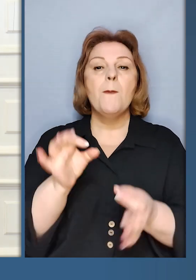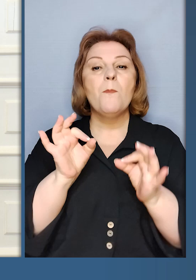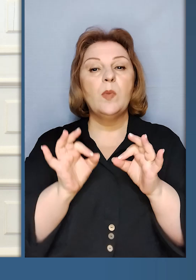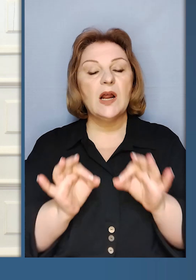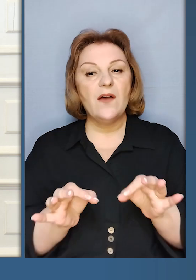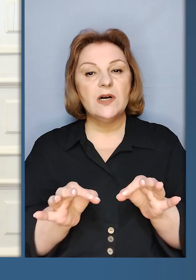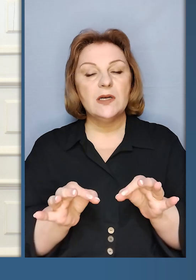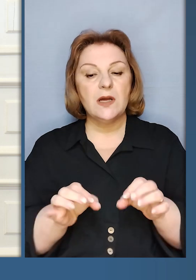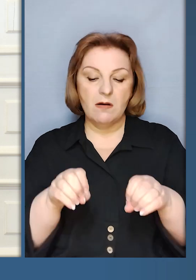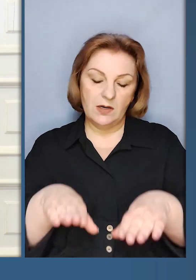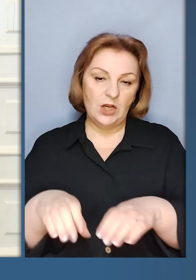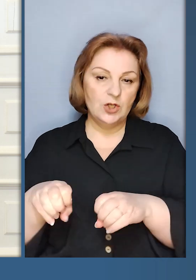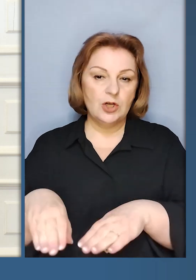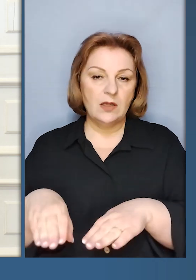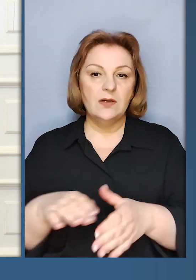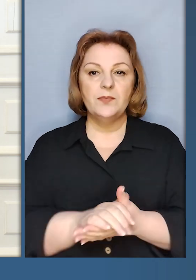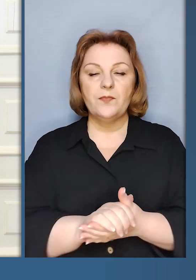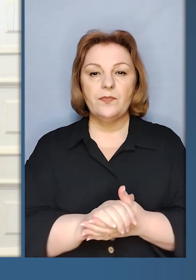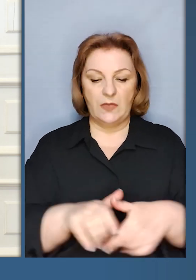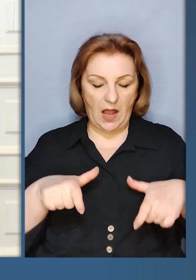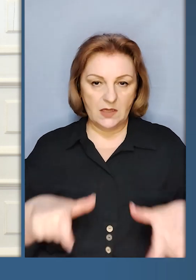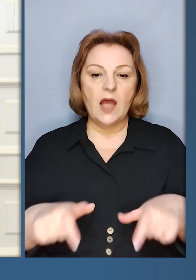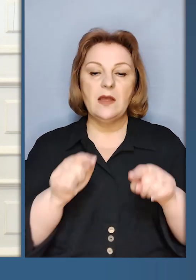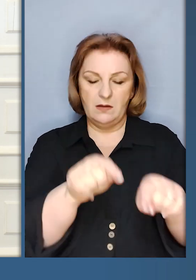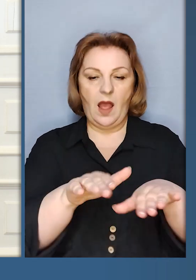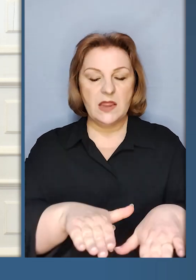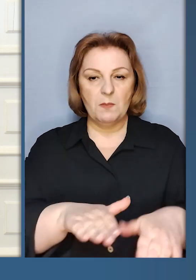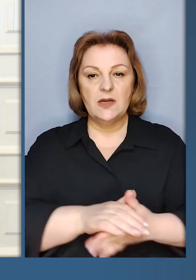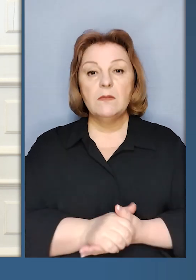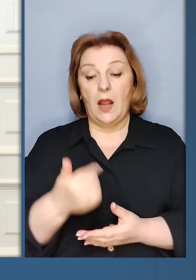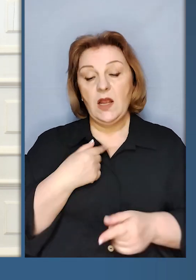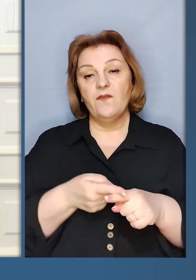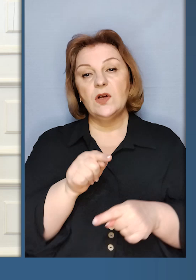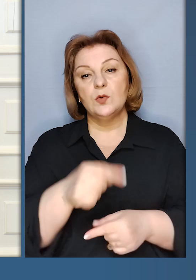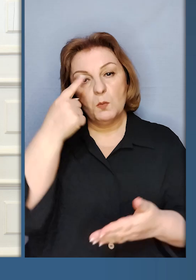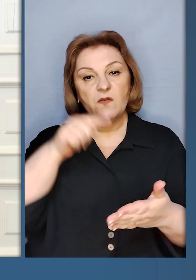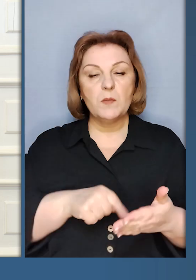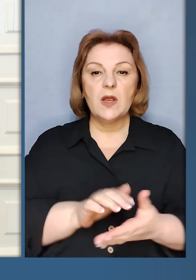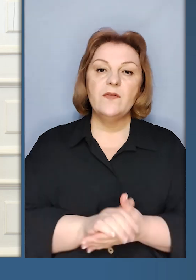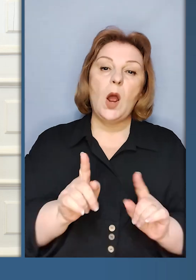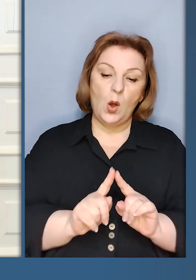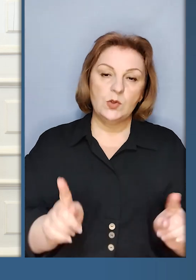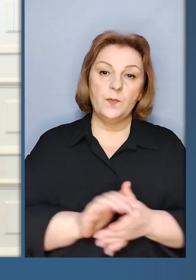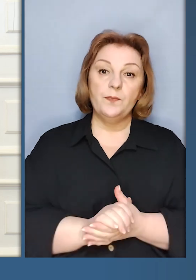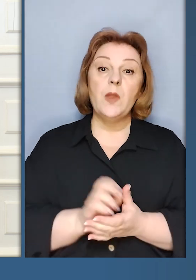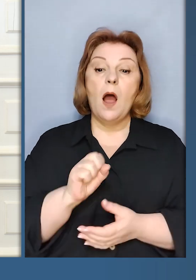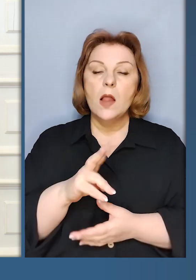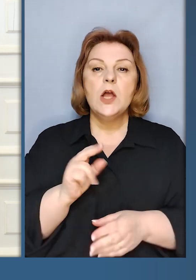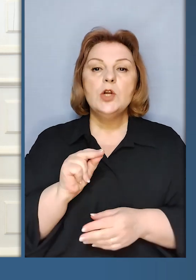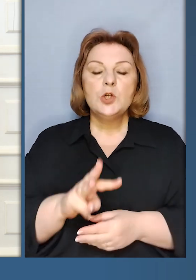відповідні, правильні рішення генерала на місці. І я в цьому впевнений